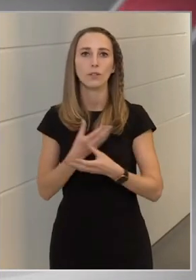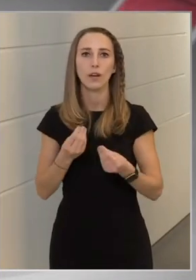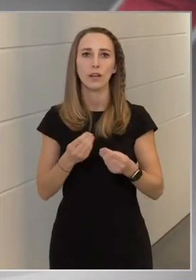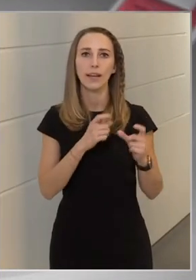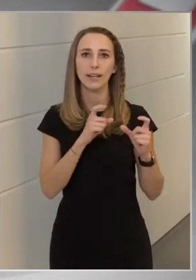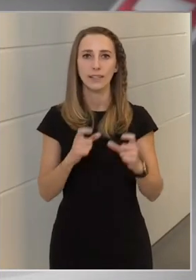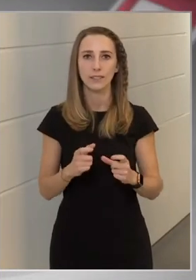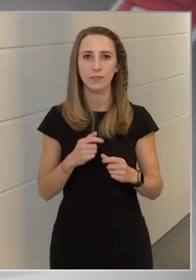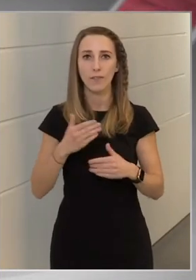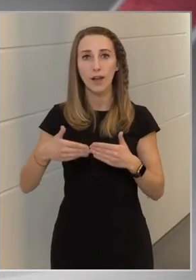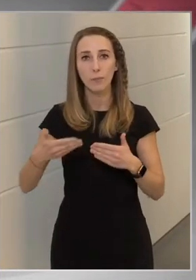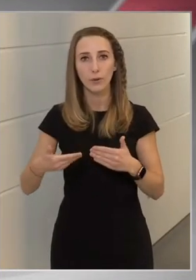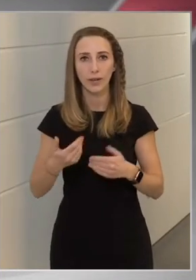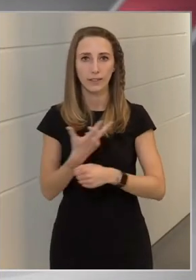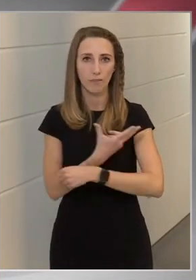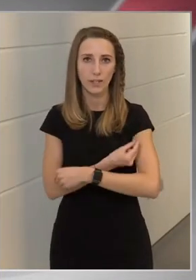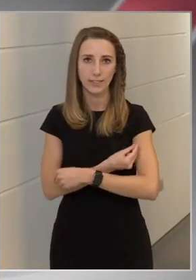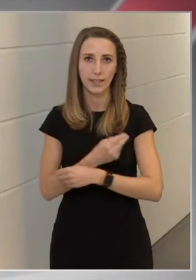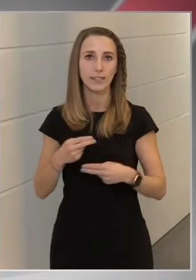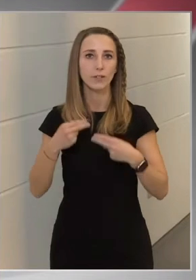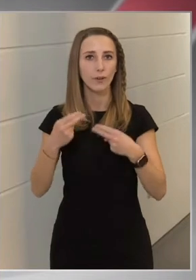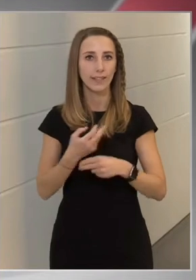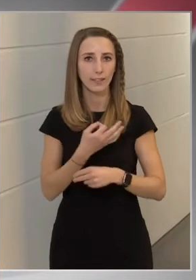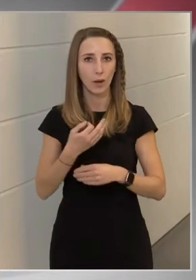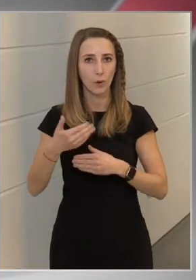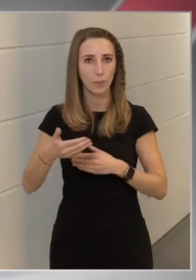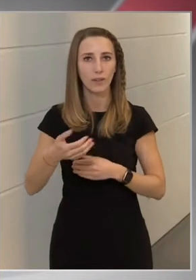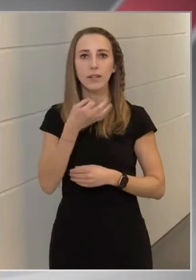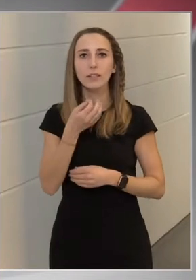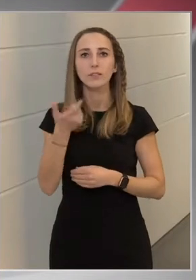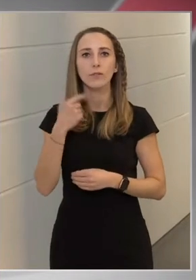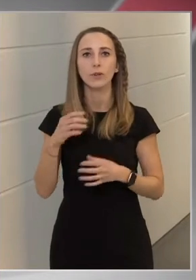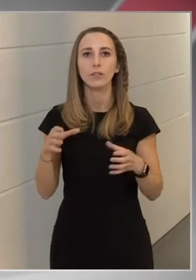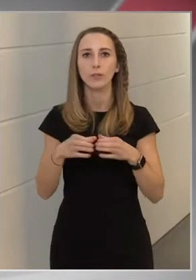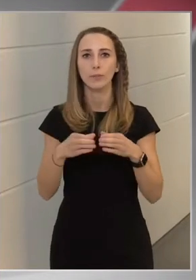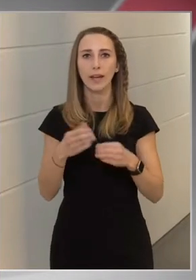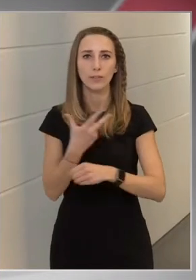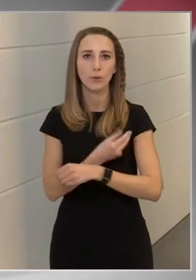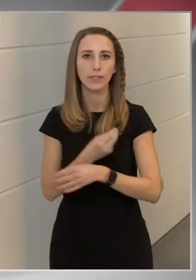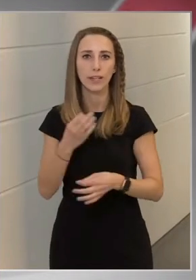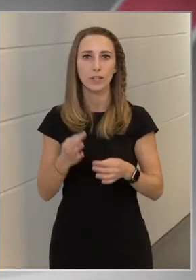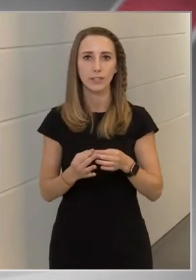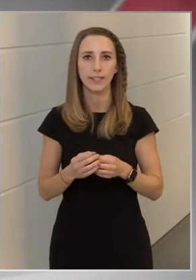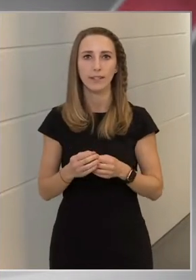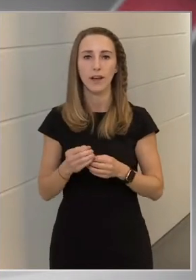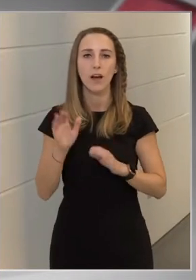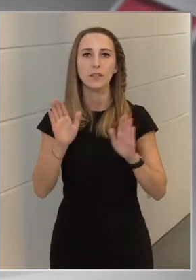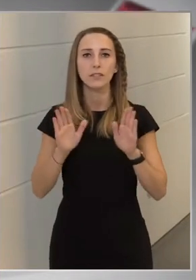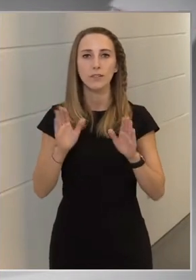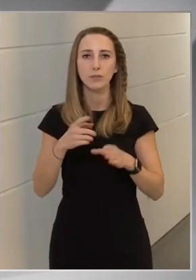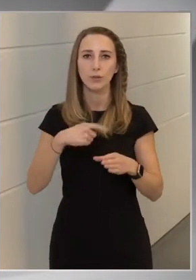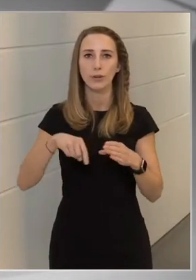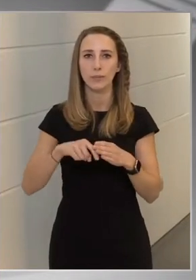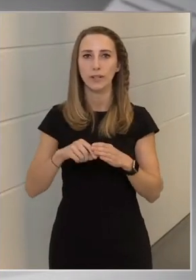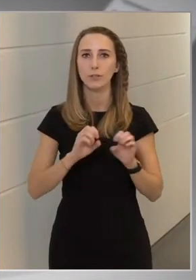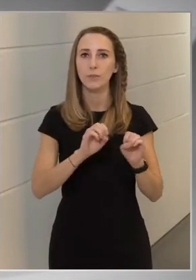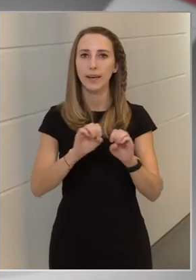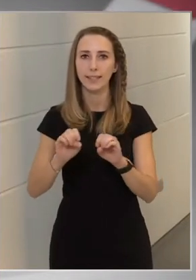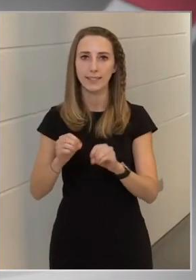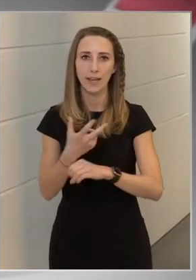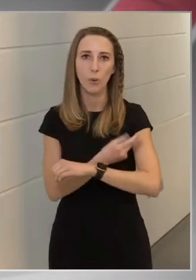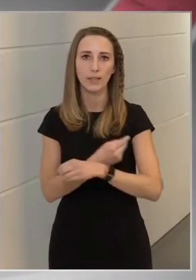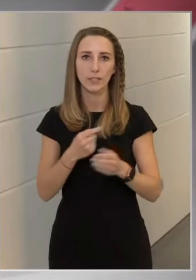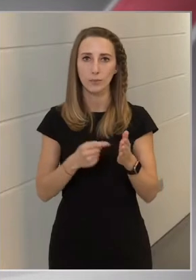érkezésével felpöröghet a vakcinázás a következő napokban. Szó volt arról, hogy tömeges oltás esetén a szavazókörökben is berendeznek majd oltási